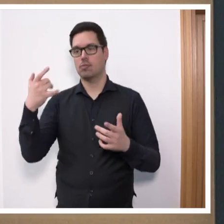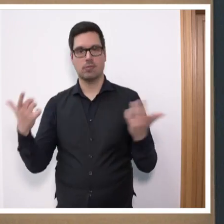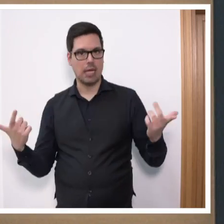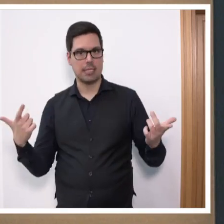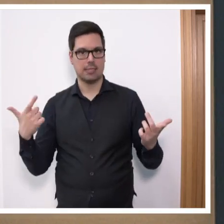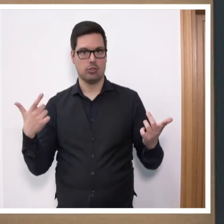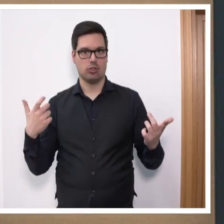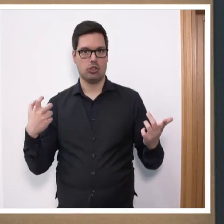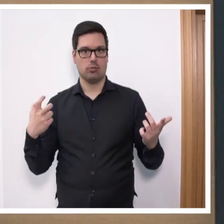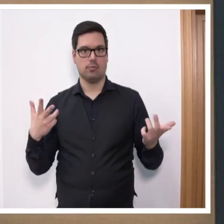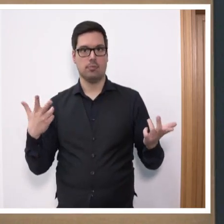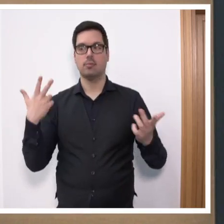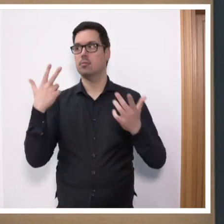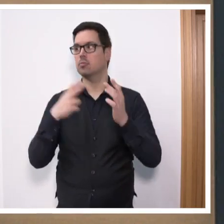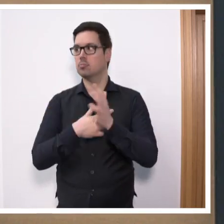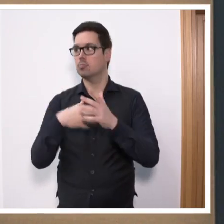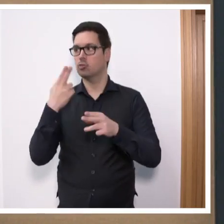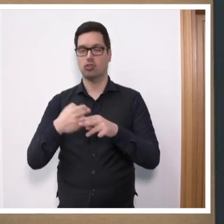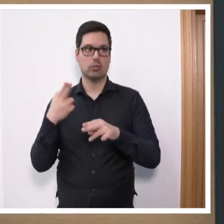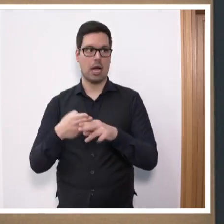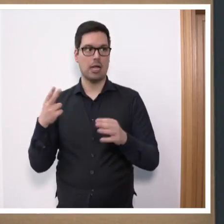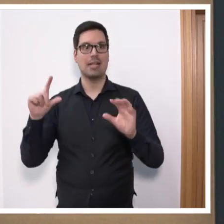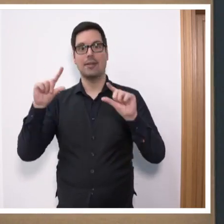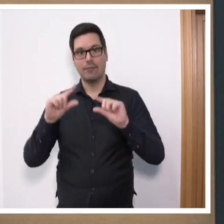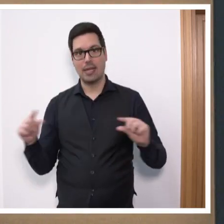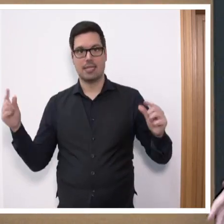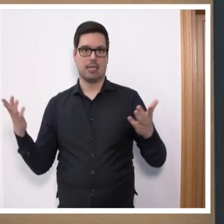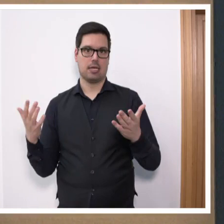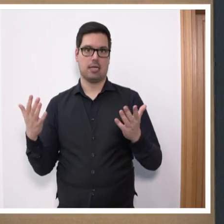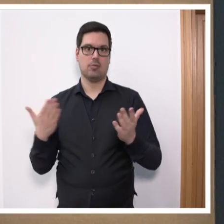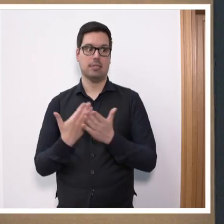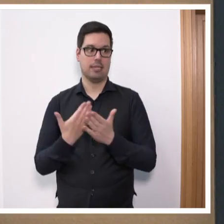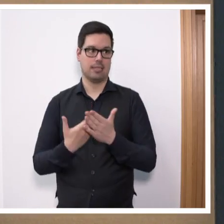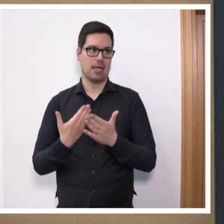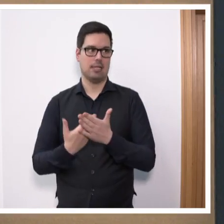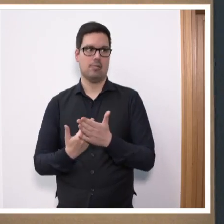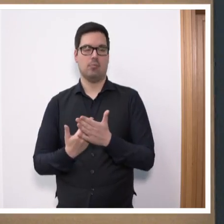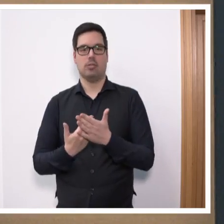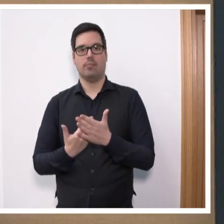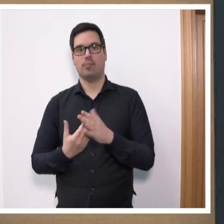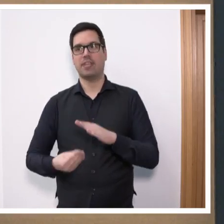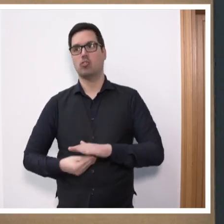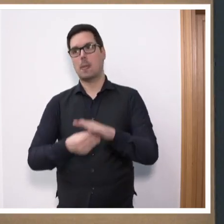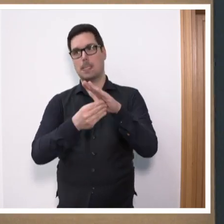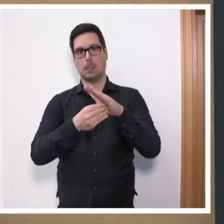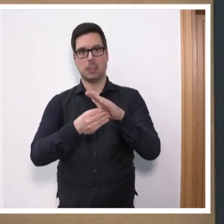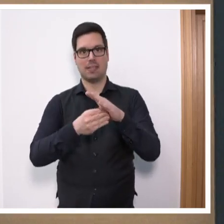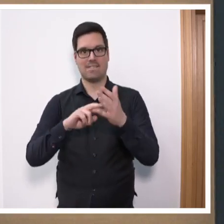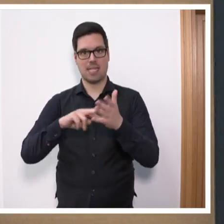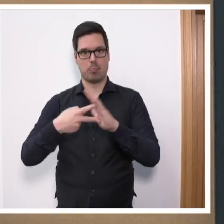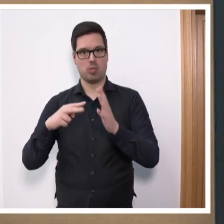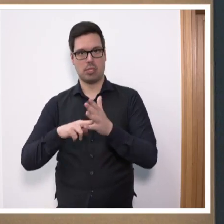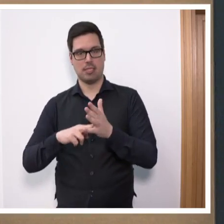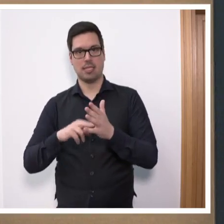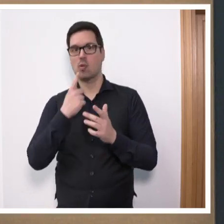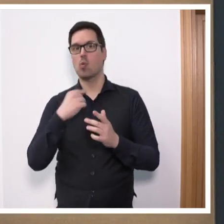hat Folgen dafür, dass Stahl eben weniger nachgefragt ist. gleichzeitig erleben wir, dass durch die Förderpolitik der roten Ampel